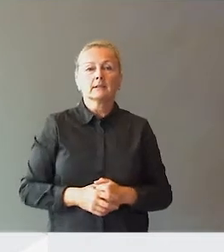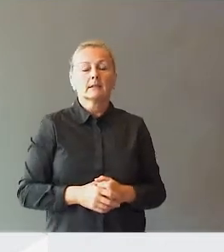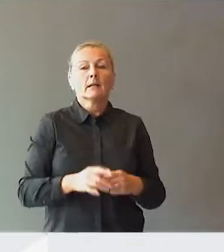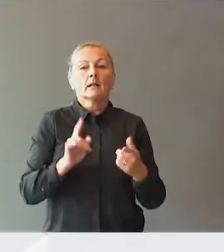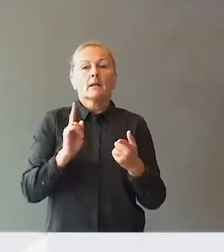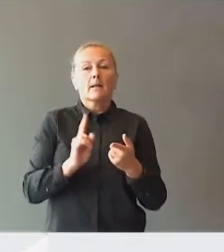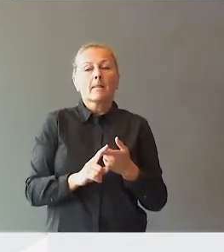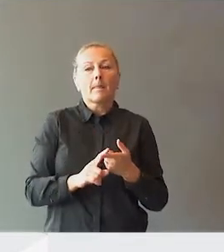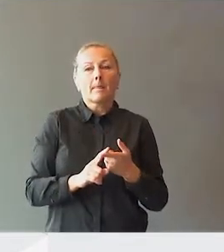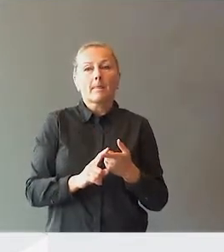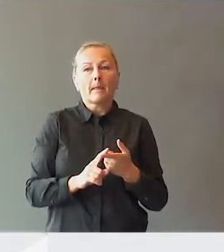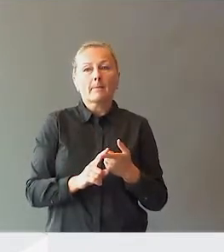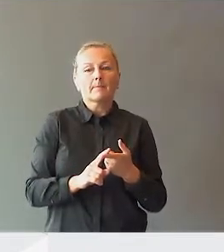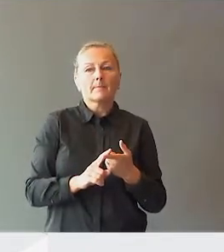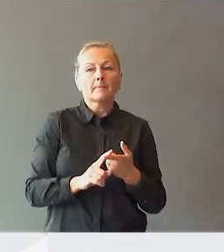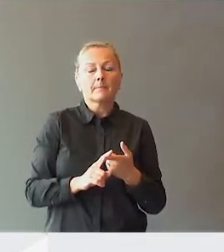Og...